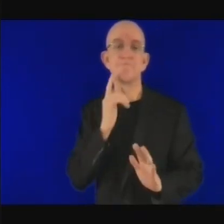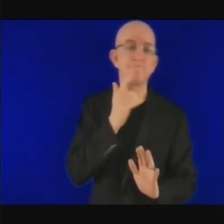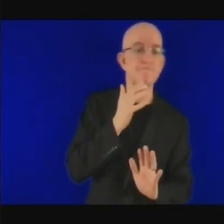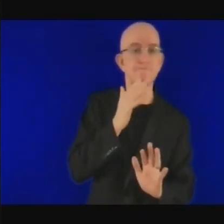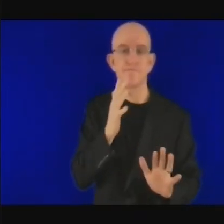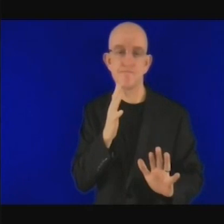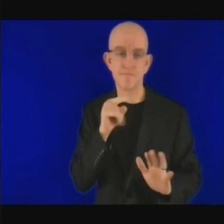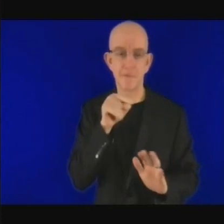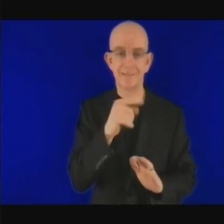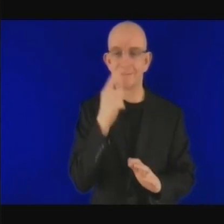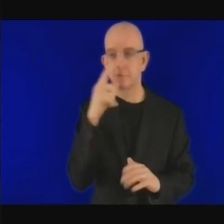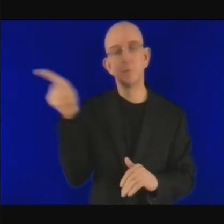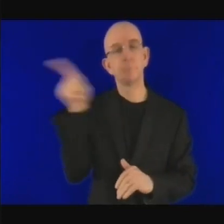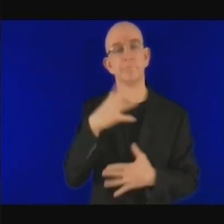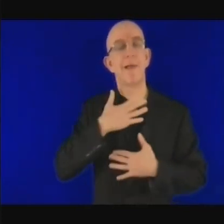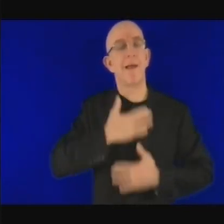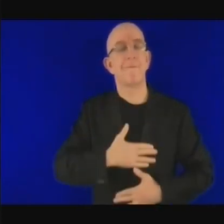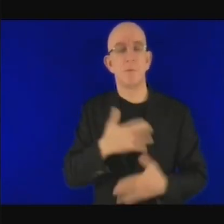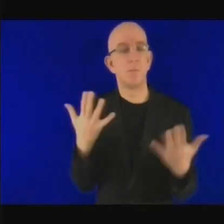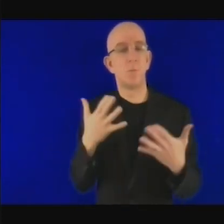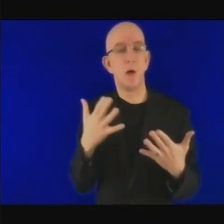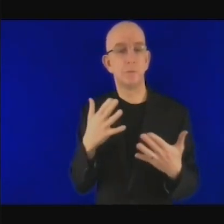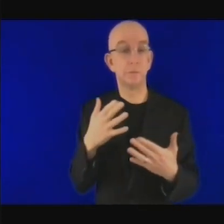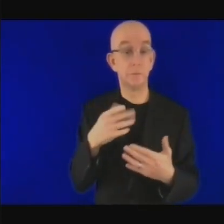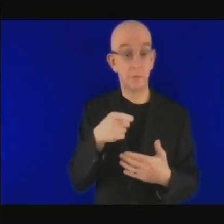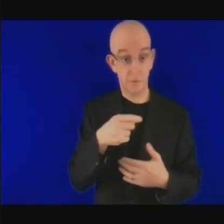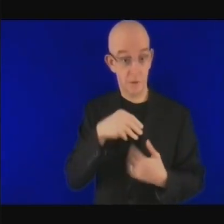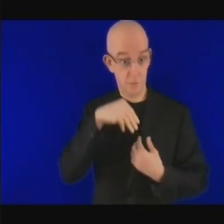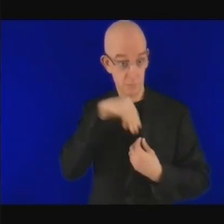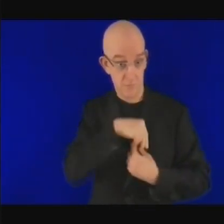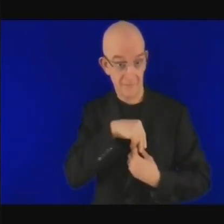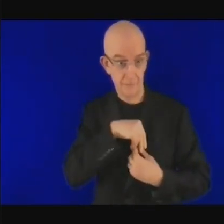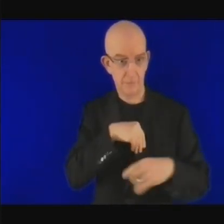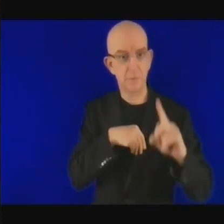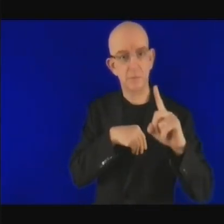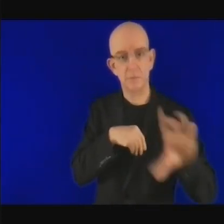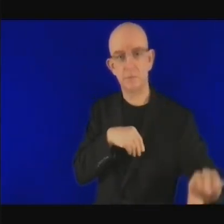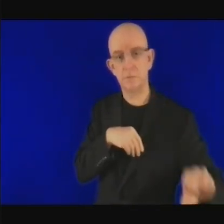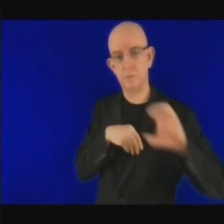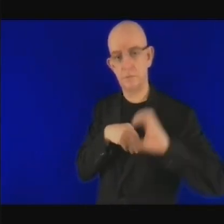bénéfices avant même que le projet ne démarre si vous regardez les banques